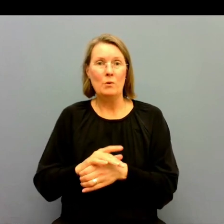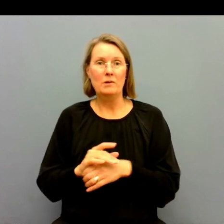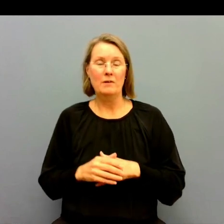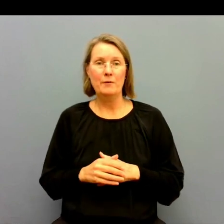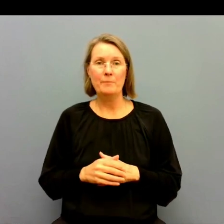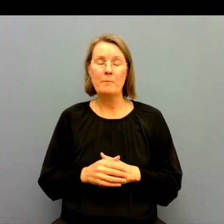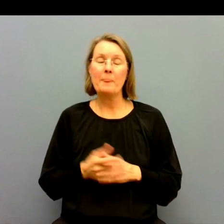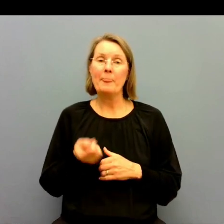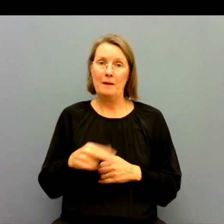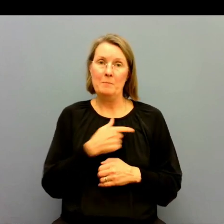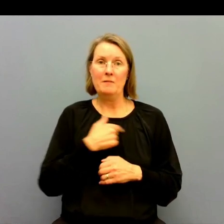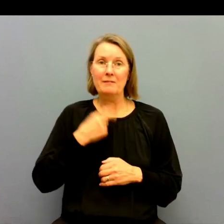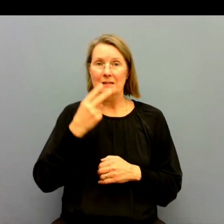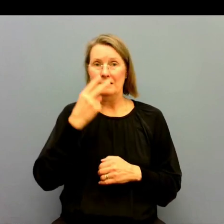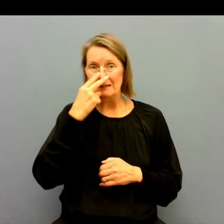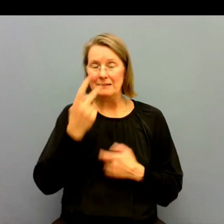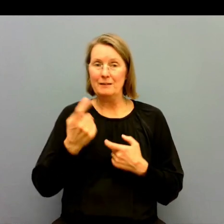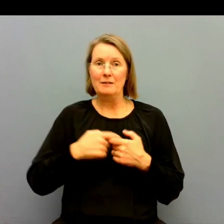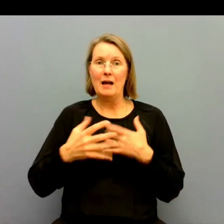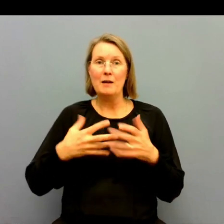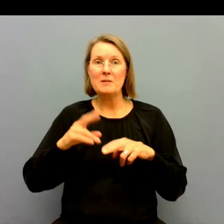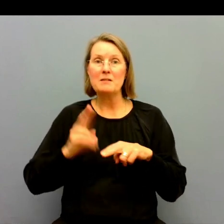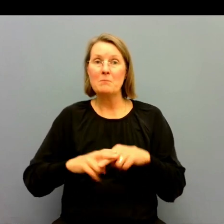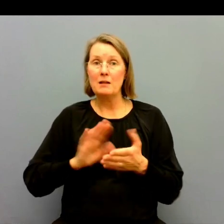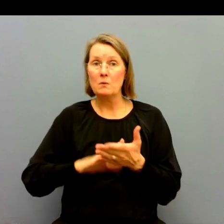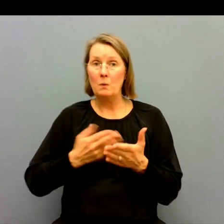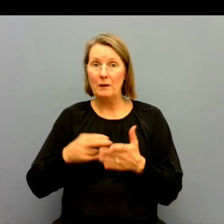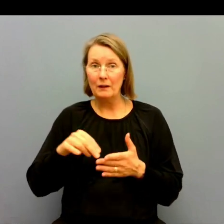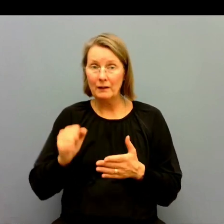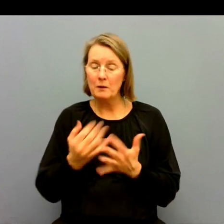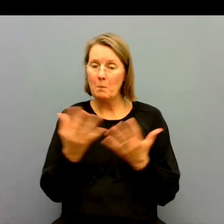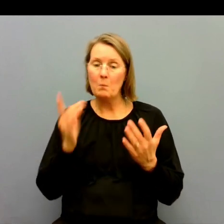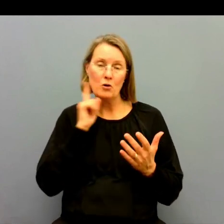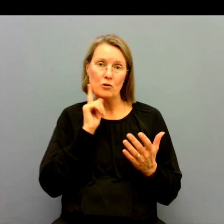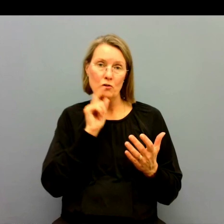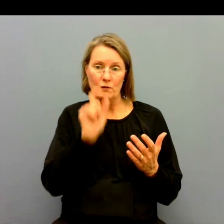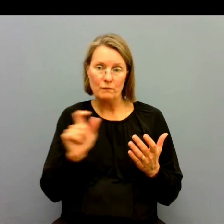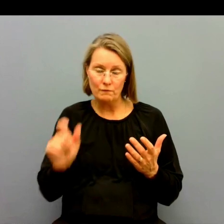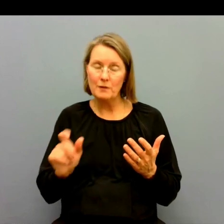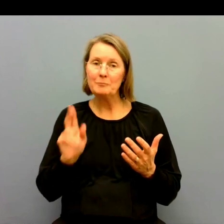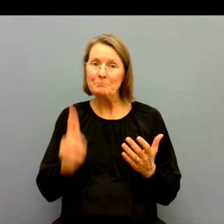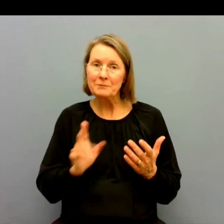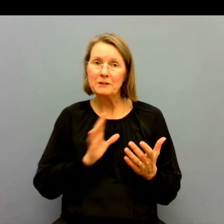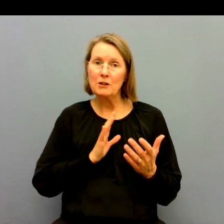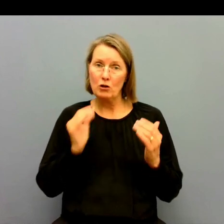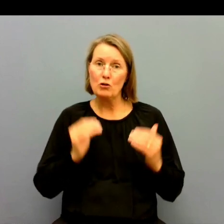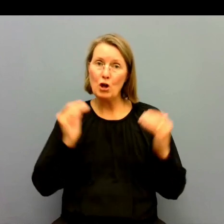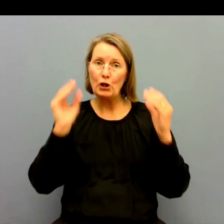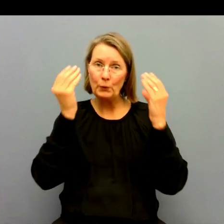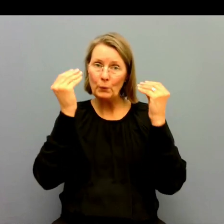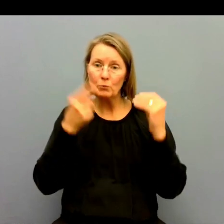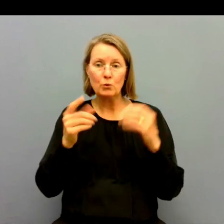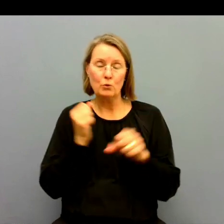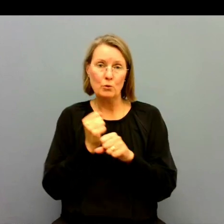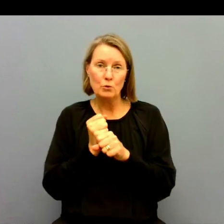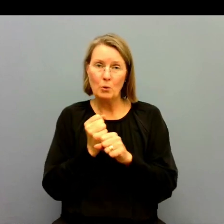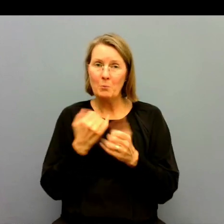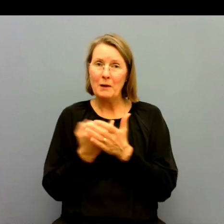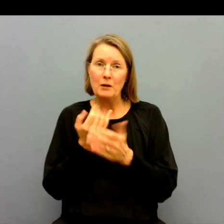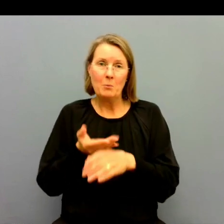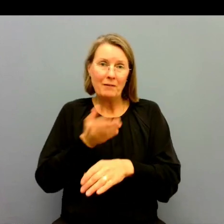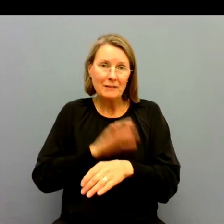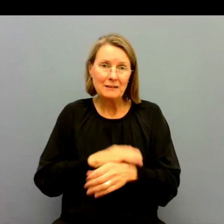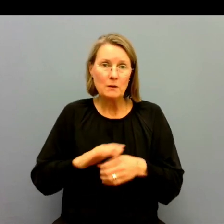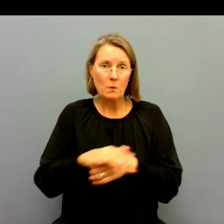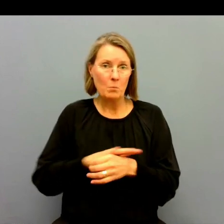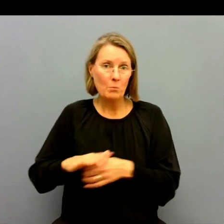Framförallt så ser vi ju det när vi har arbetsplatstolkning. Många döva är utbildade, de jobbar med